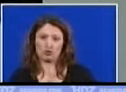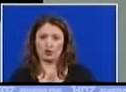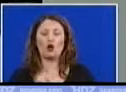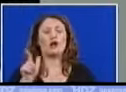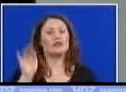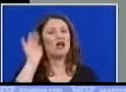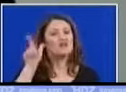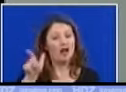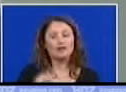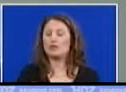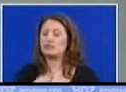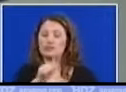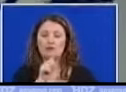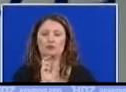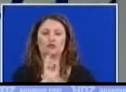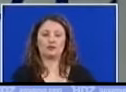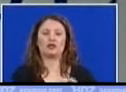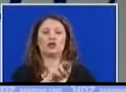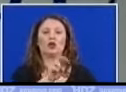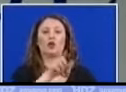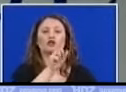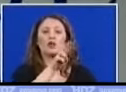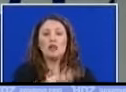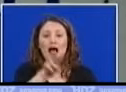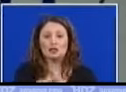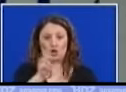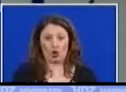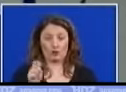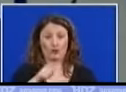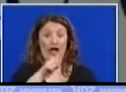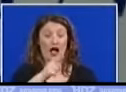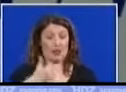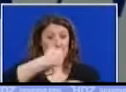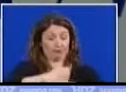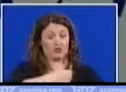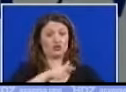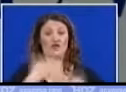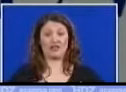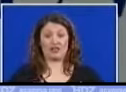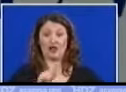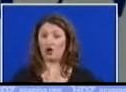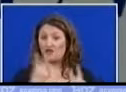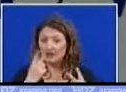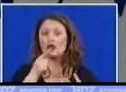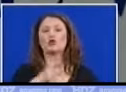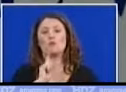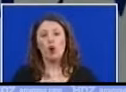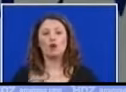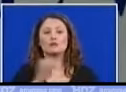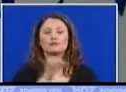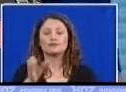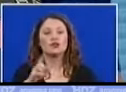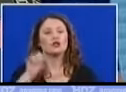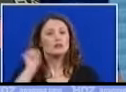vlade ne mogu biti u nadzornim odborima, a na čelu tvrtki, koje vrijede milijarde kuna, moraju biti najsposobniji. Drži da smo